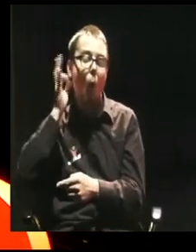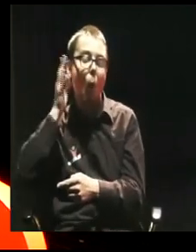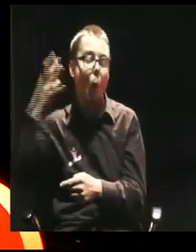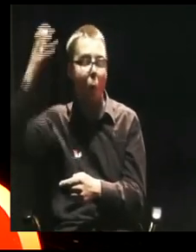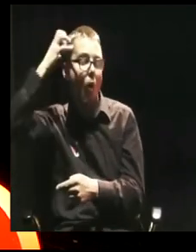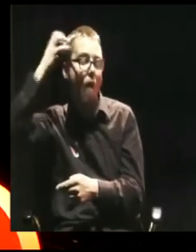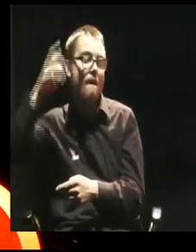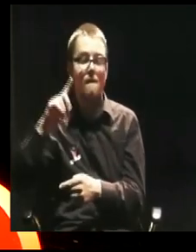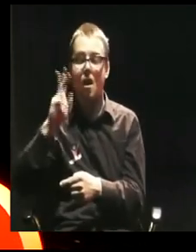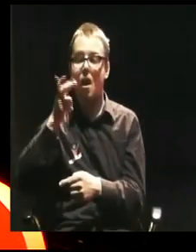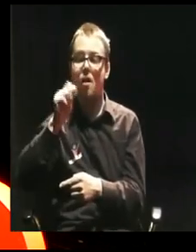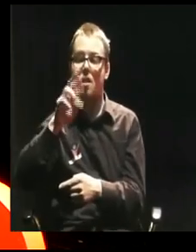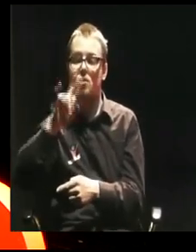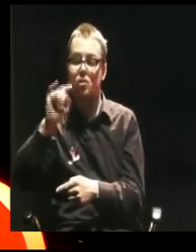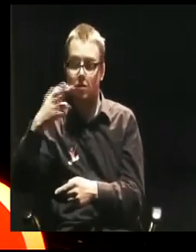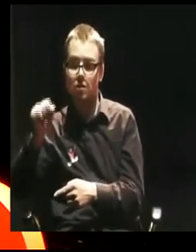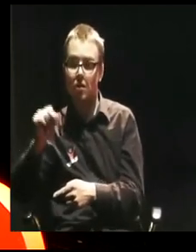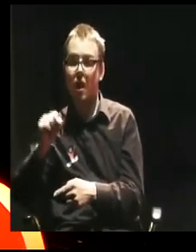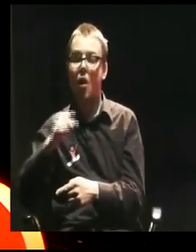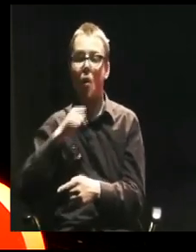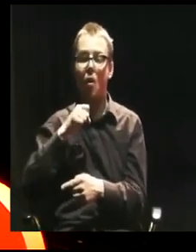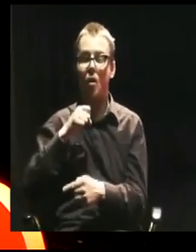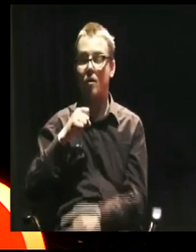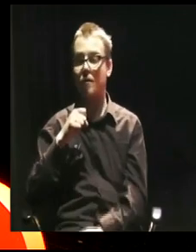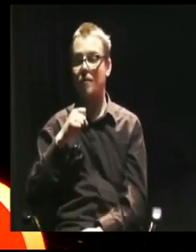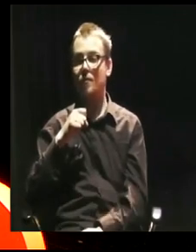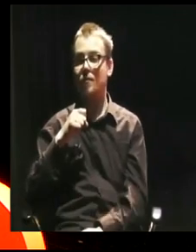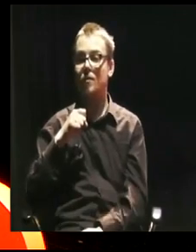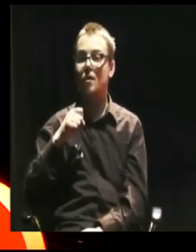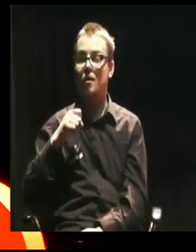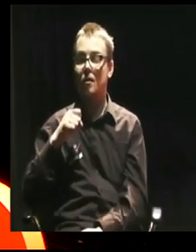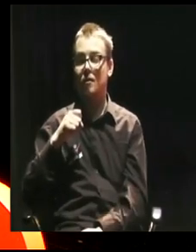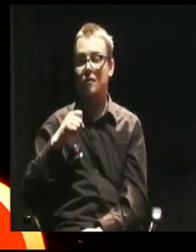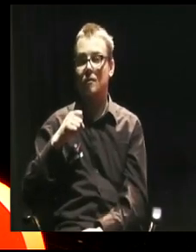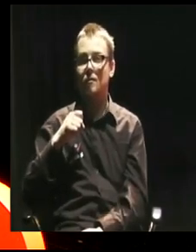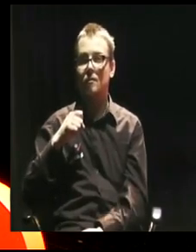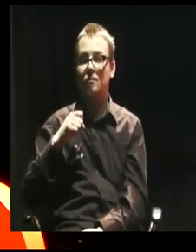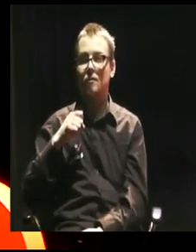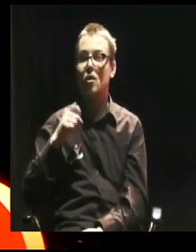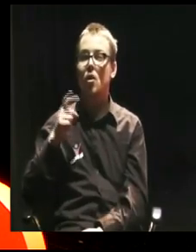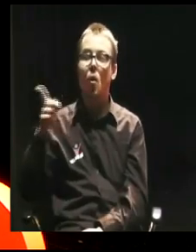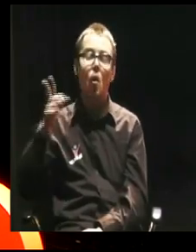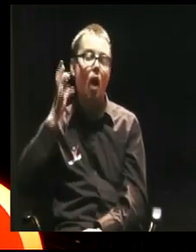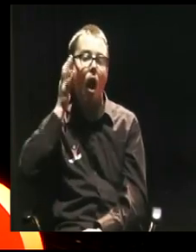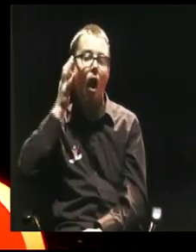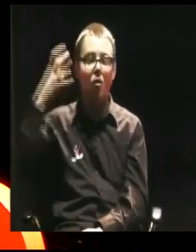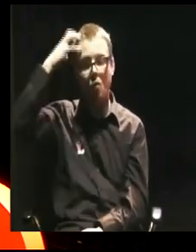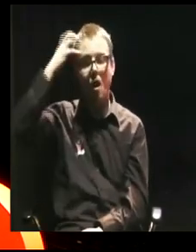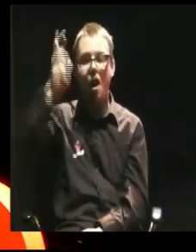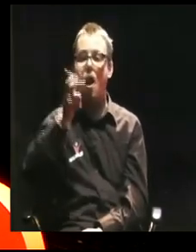pamięta, a jak została corycą, to że ona zrobi sobie z niego męża i przez to zostanie carem i będzie tak super, to może nie byłby jej tak